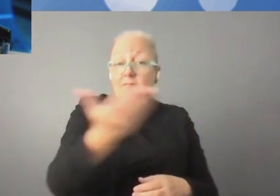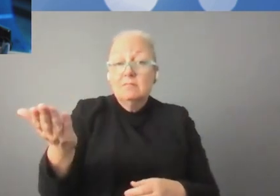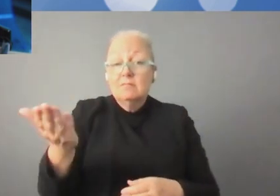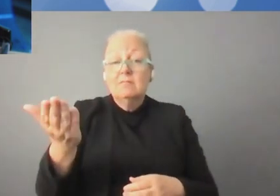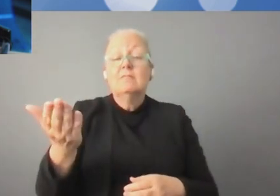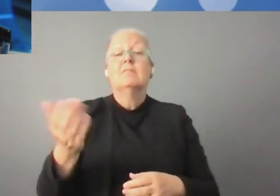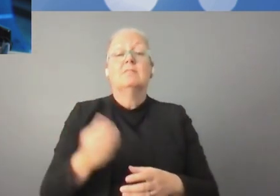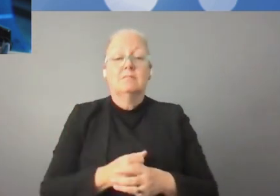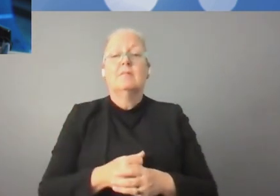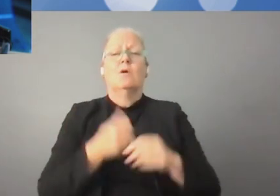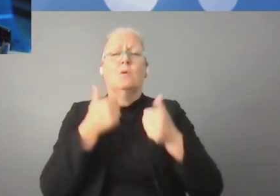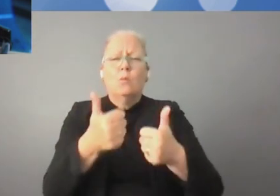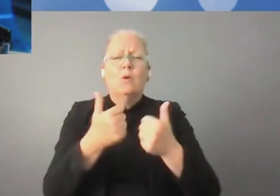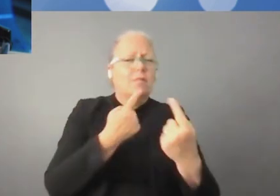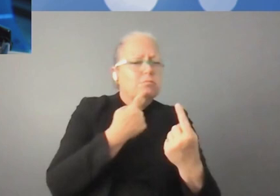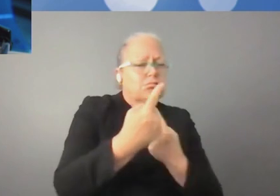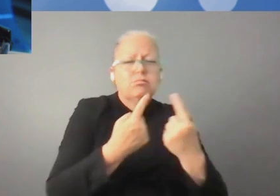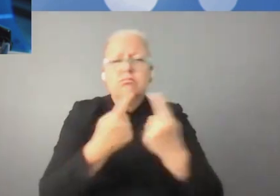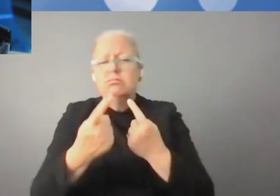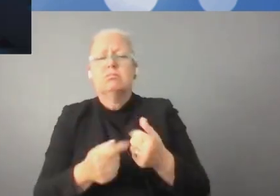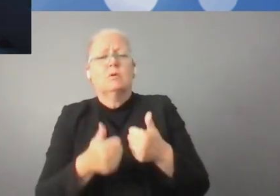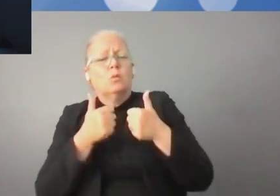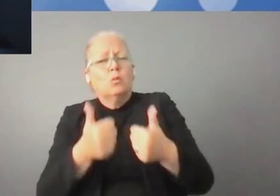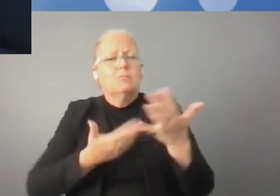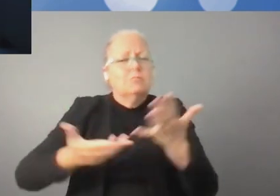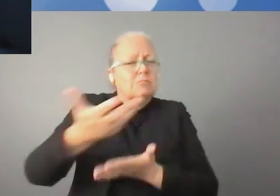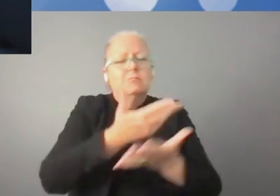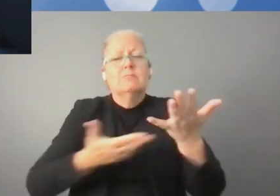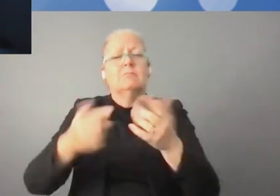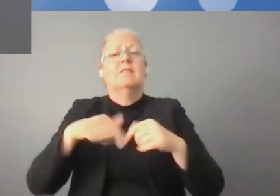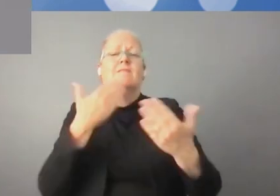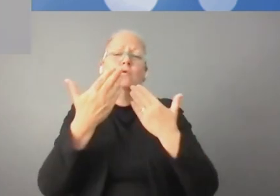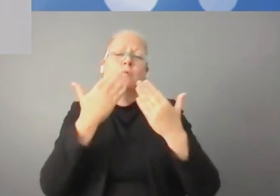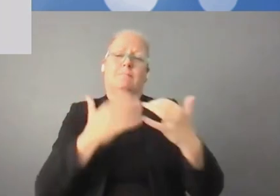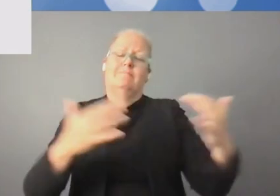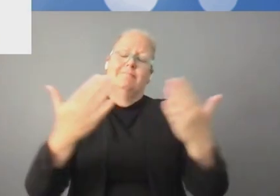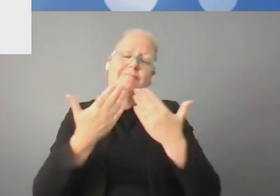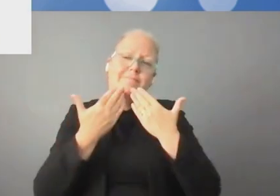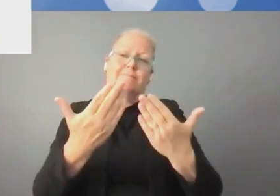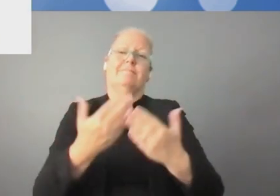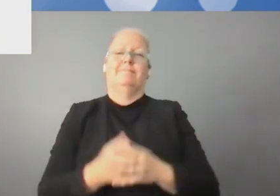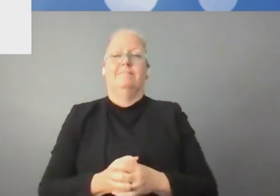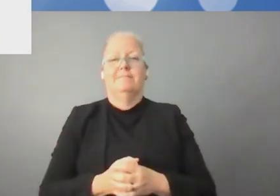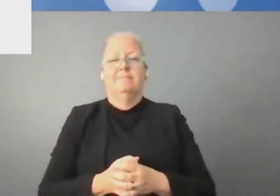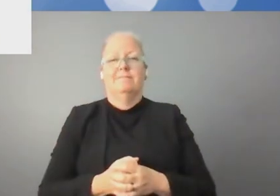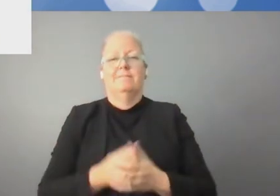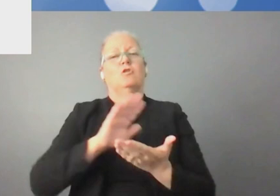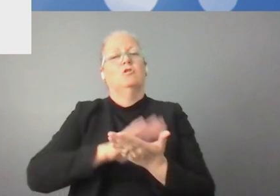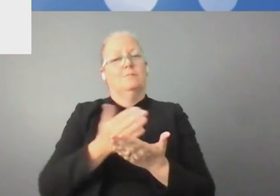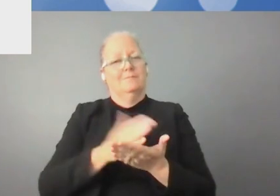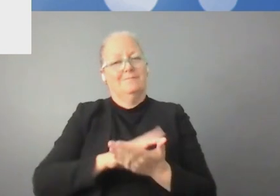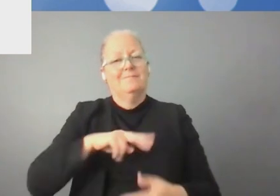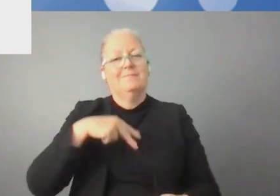sécurité d'activer sur l'Internet. Je vous souhaite un dialogue constructif et d'excellents débats pendant l'IGF 21.